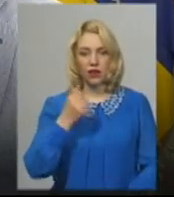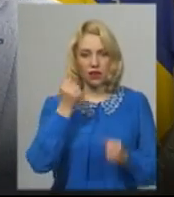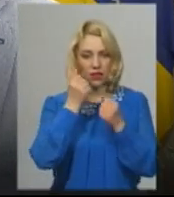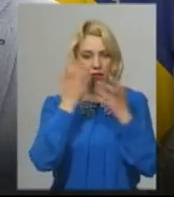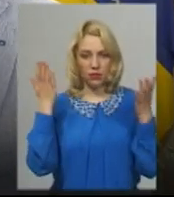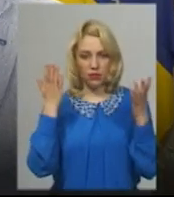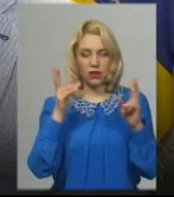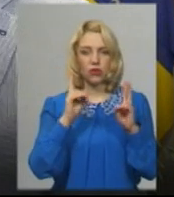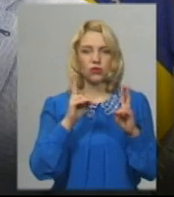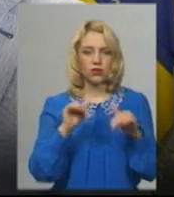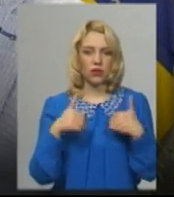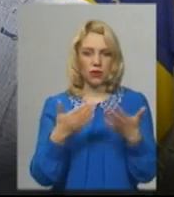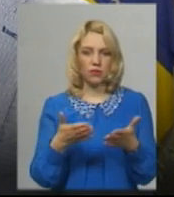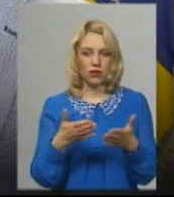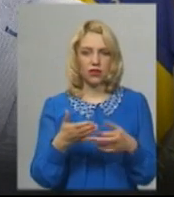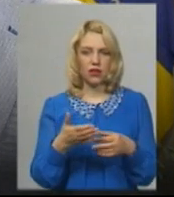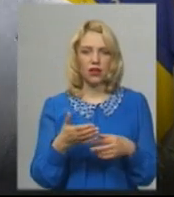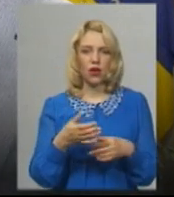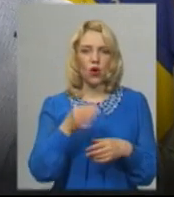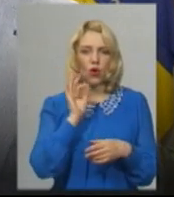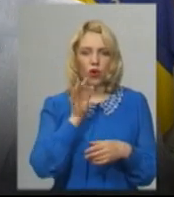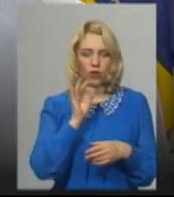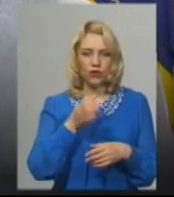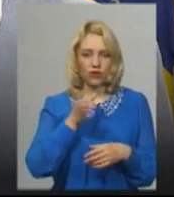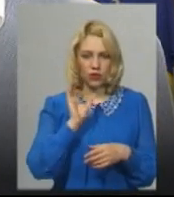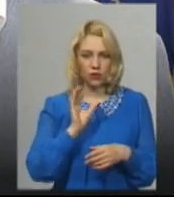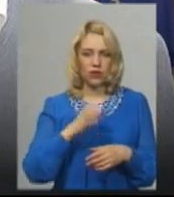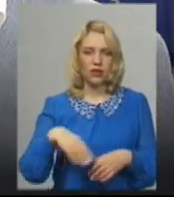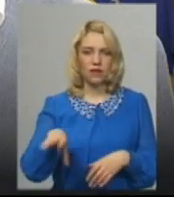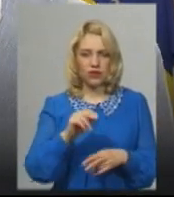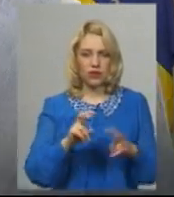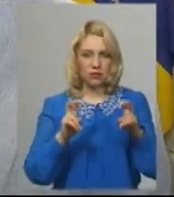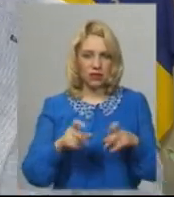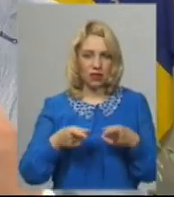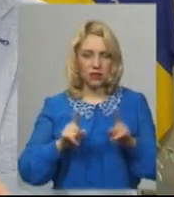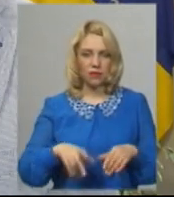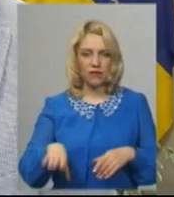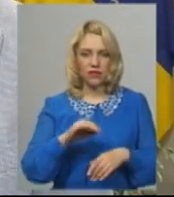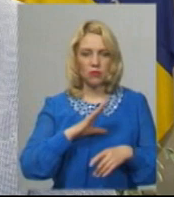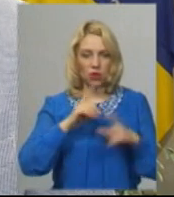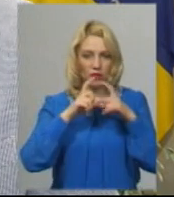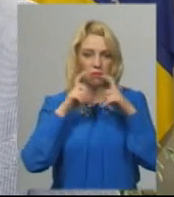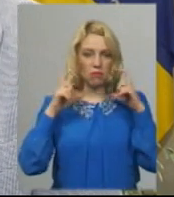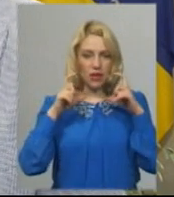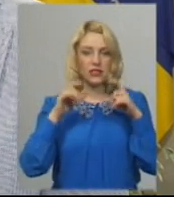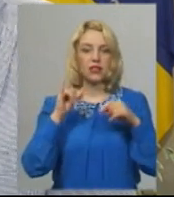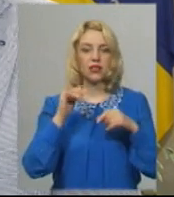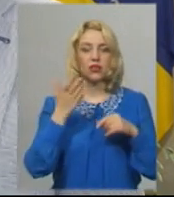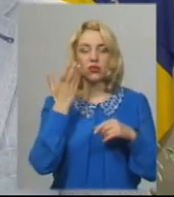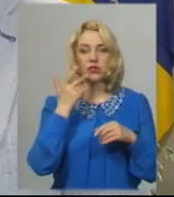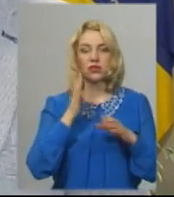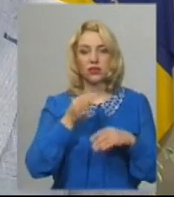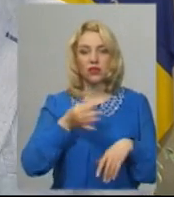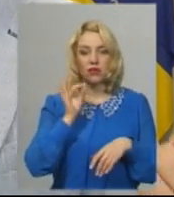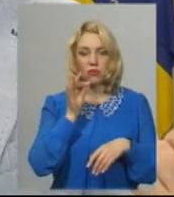запропонував випити кави. Всі присіли, причому всі насправді були в масках. Маски зняли тоді, коли безпосередньо пили.